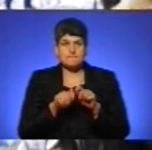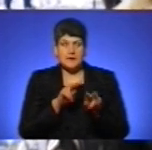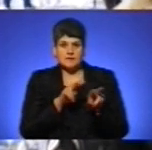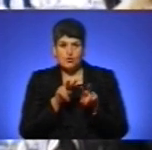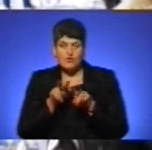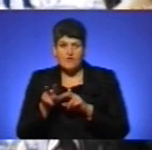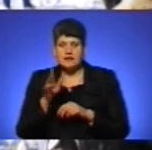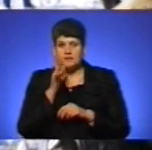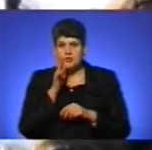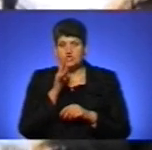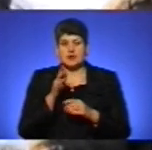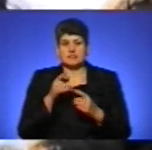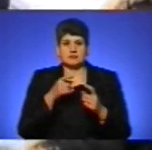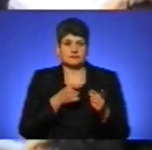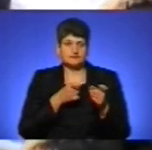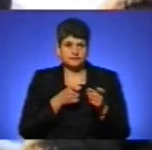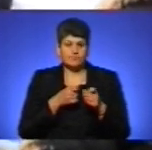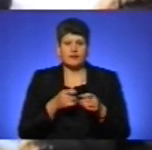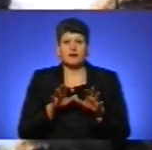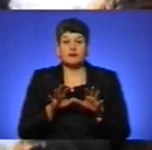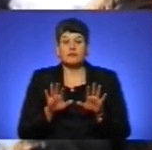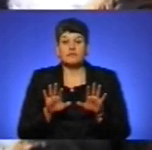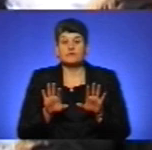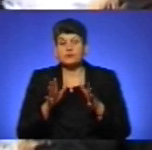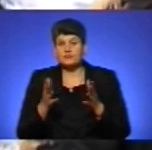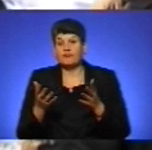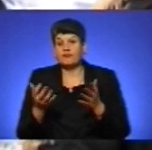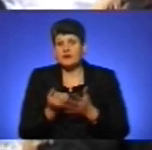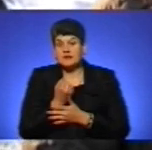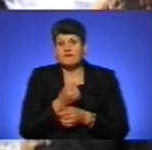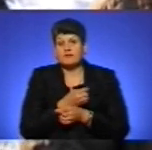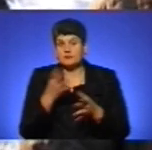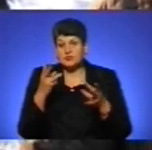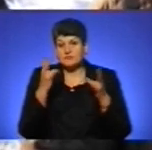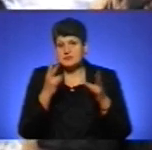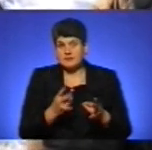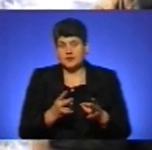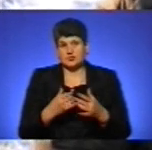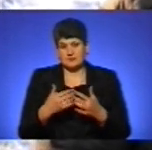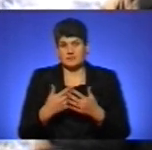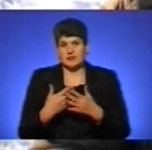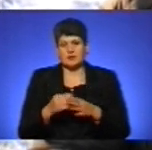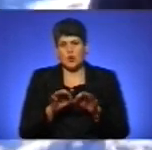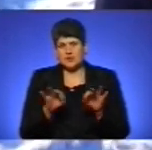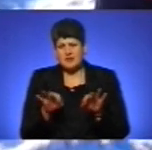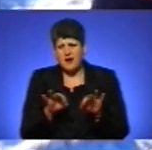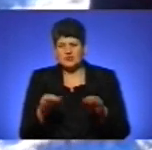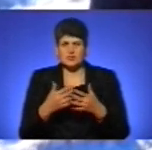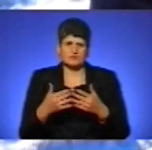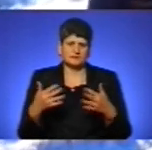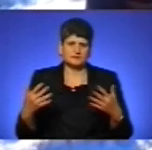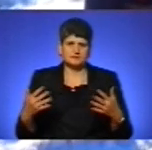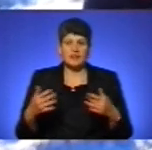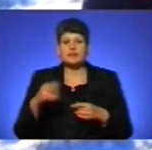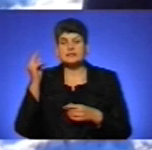вогневого контакту і також дії при виявленні таких вибухонебезпечних елементів, як розтяжки і так далі. На